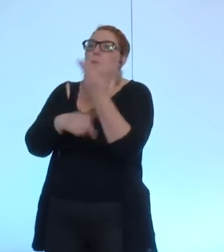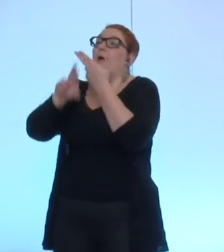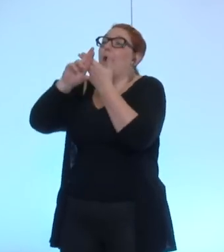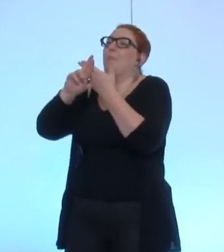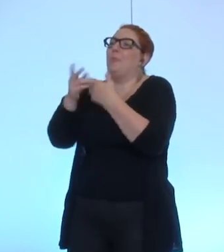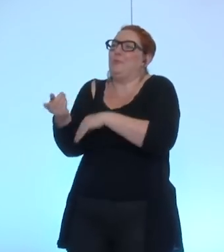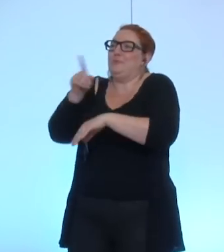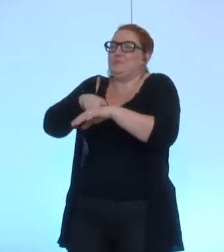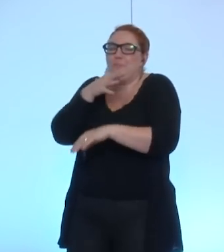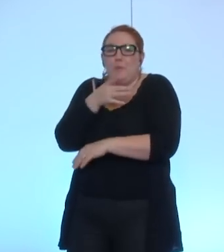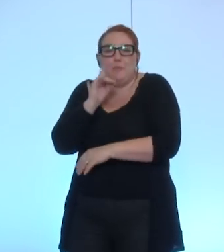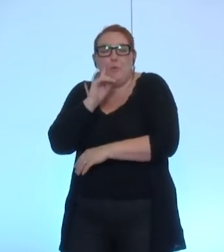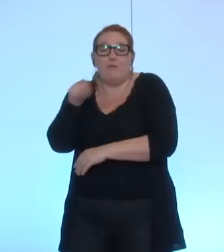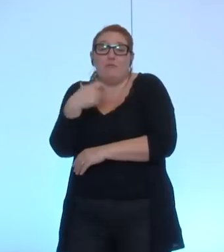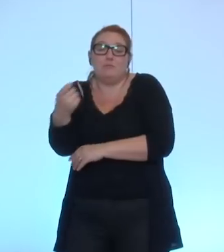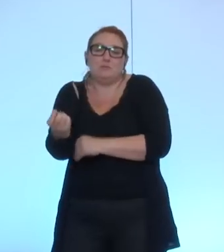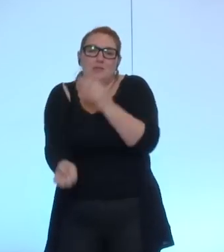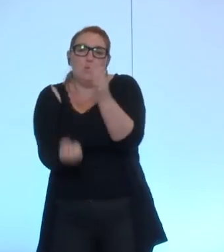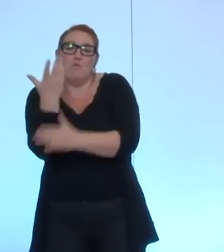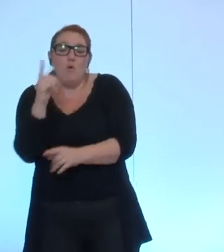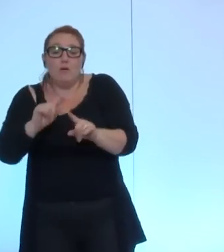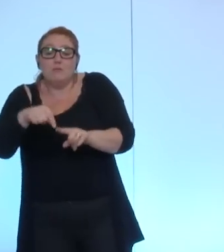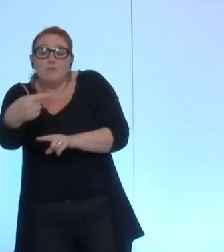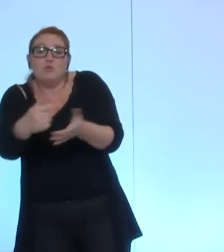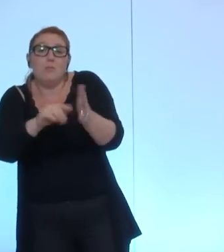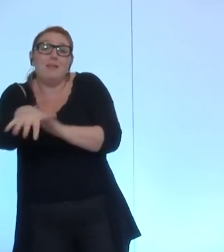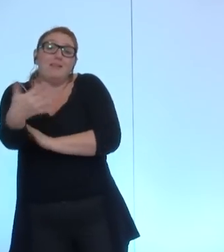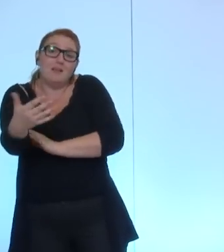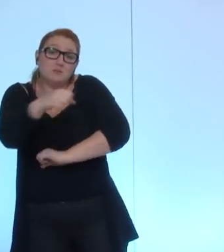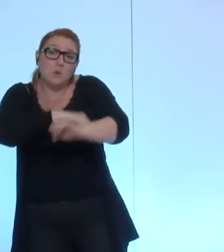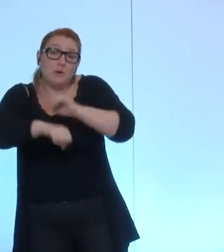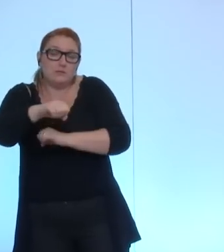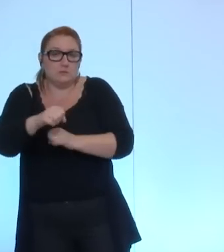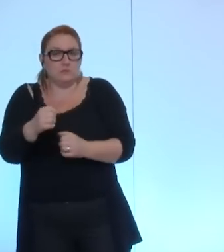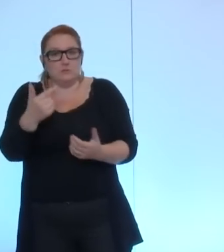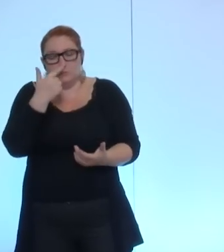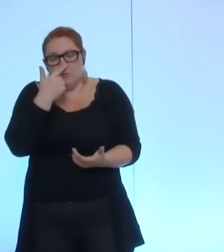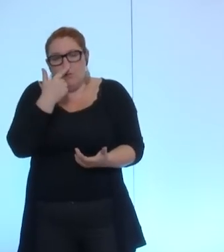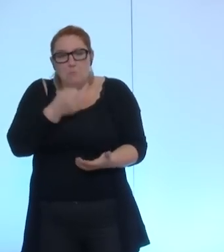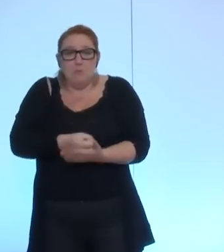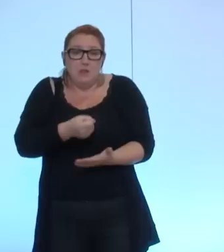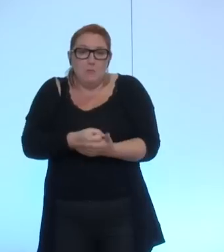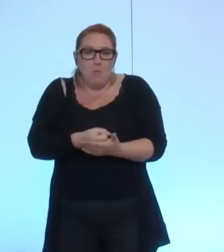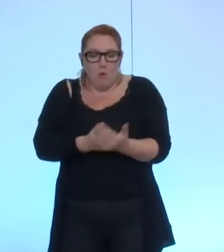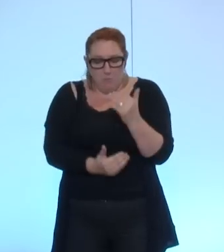ça, parce que c'est vrai que c'est nouveau et que'est pour 2015, vous devez certainement avoir un plan de route.